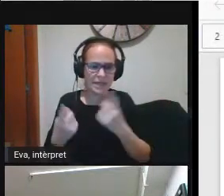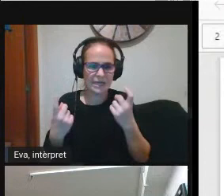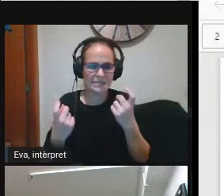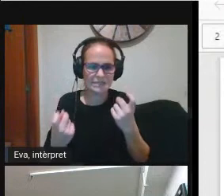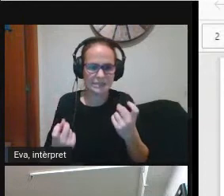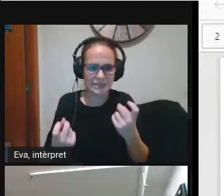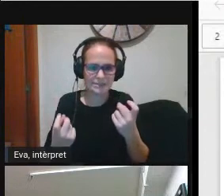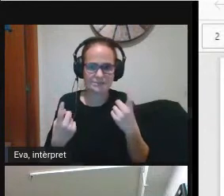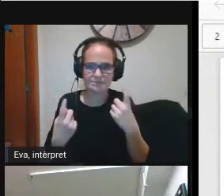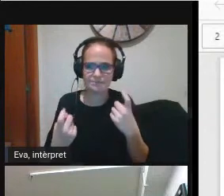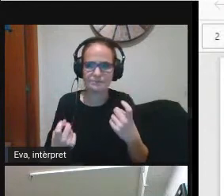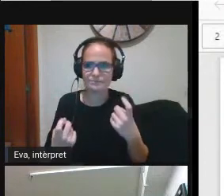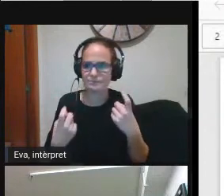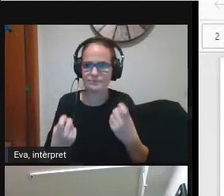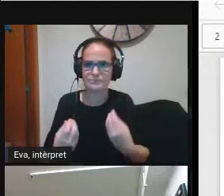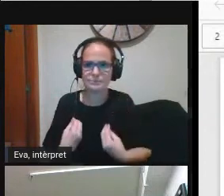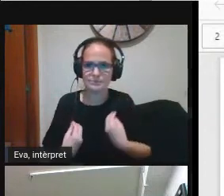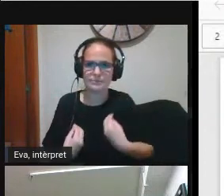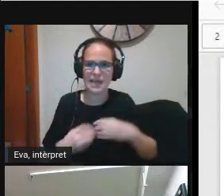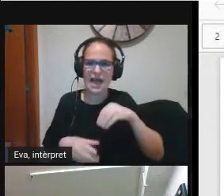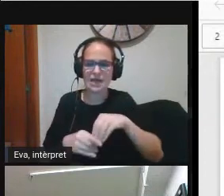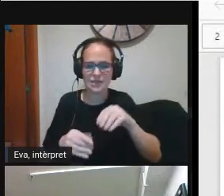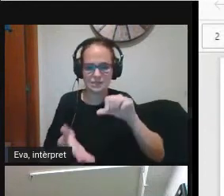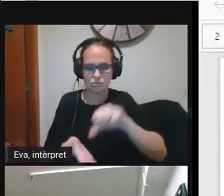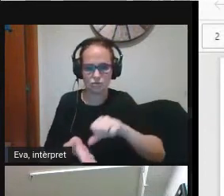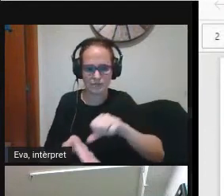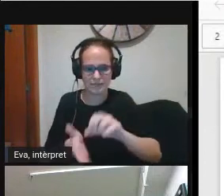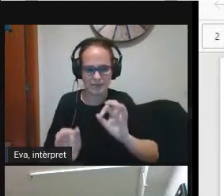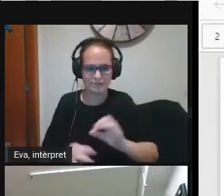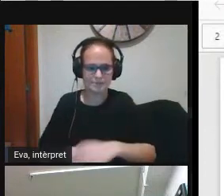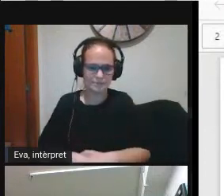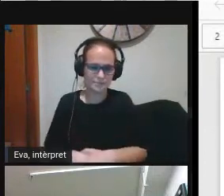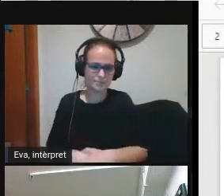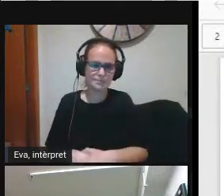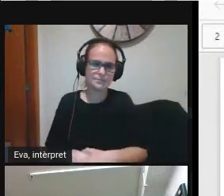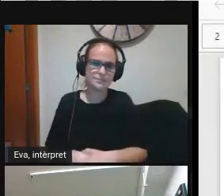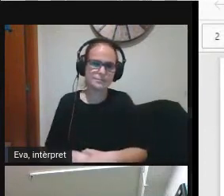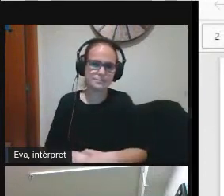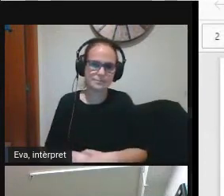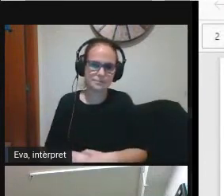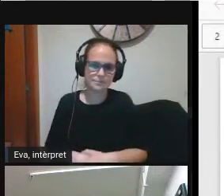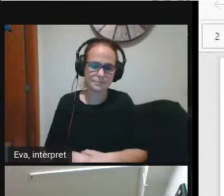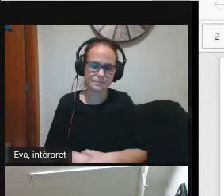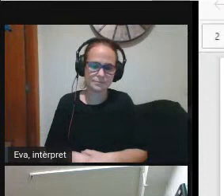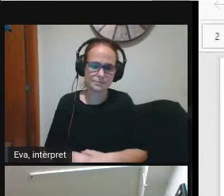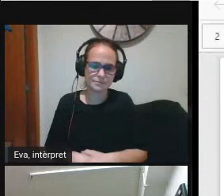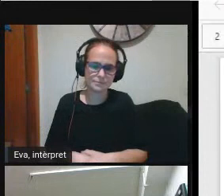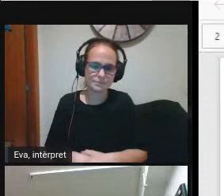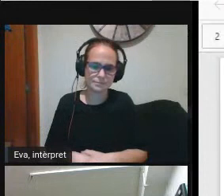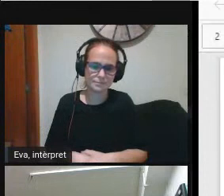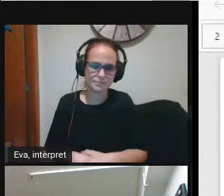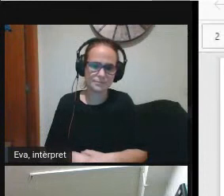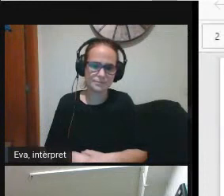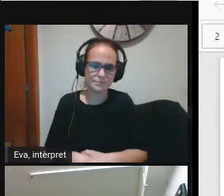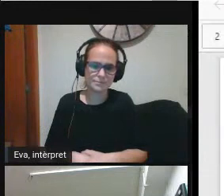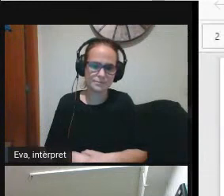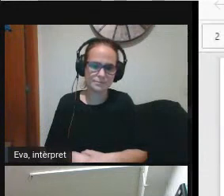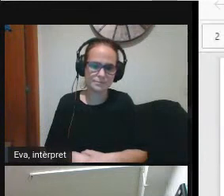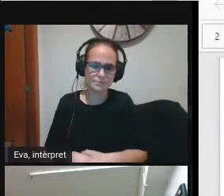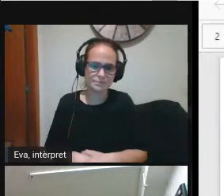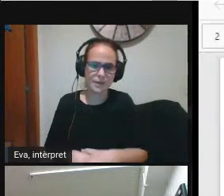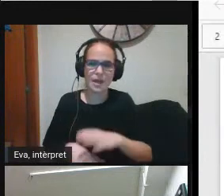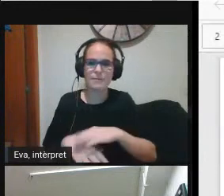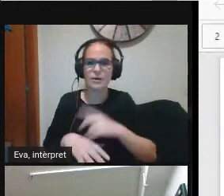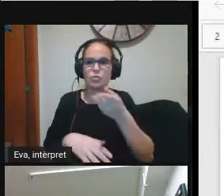que es generen dins d'un centre d'una banda jo hi acabo vam